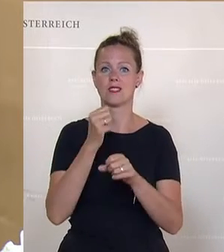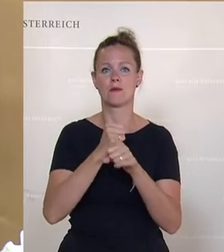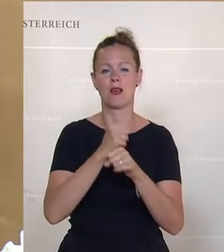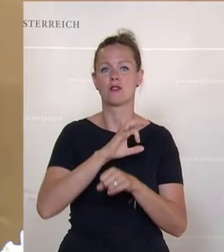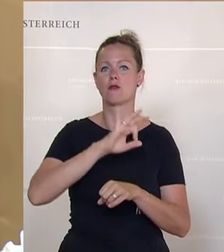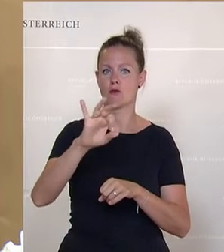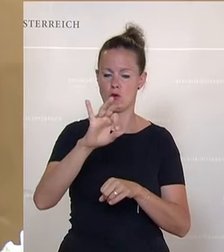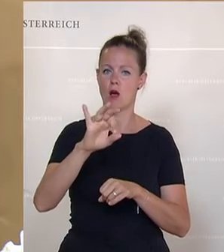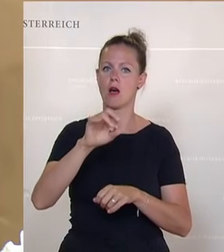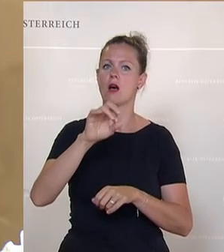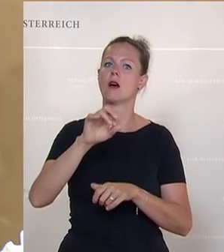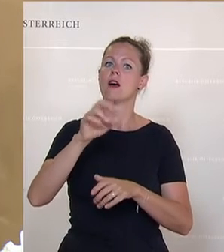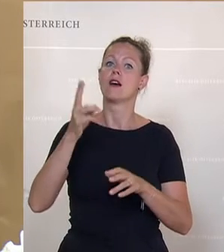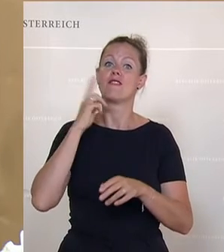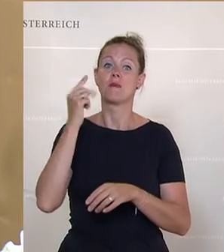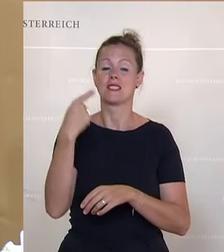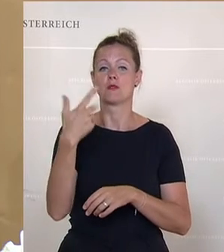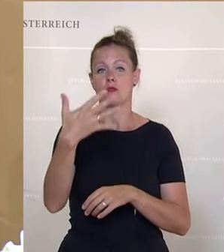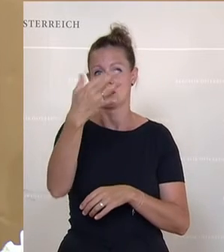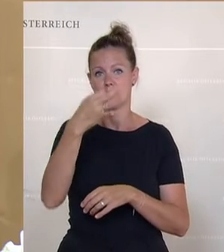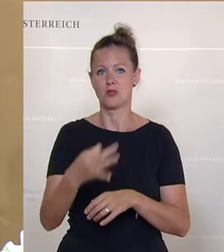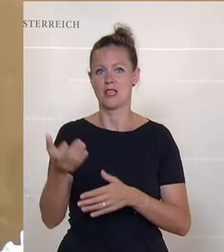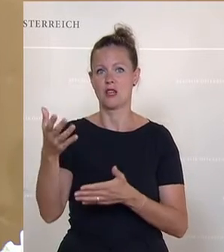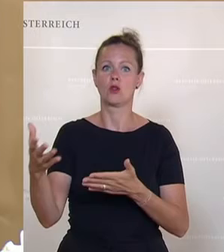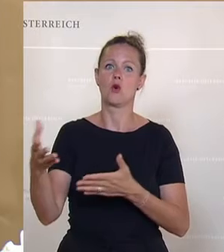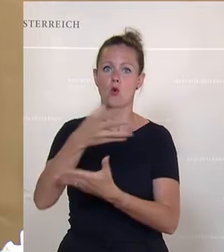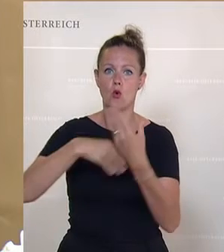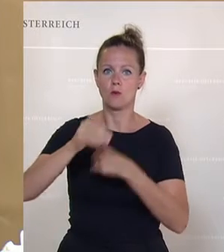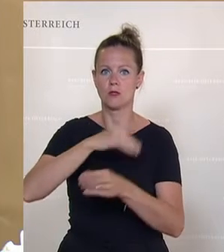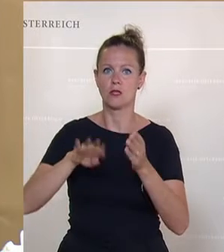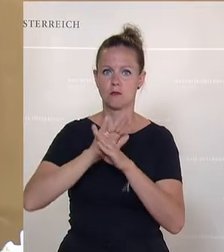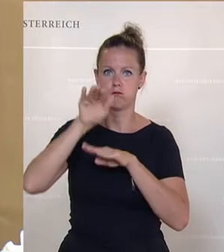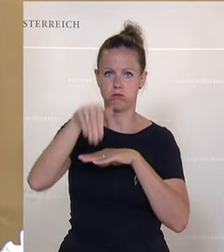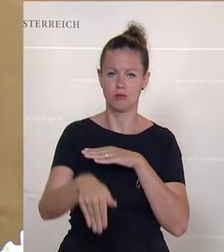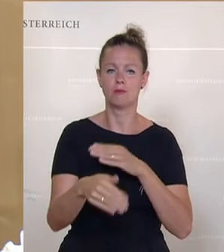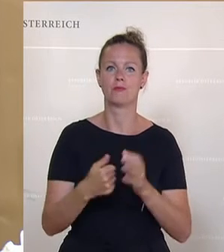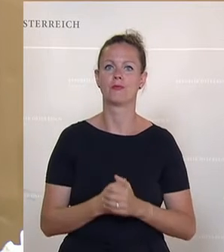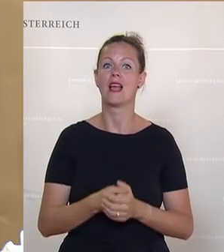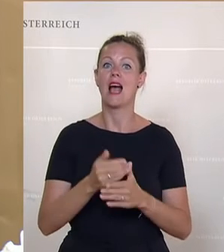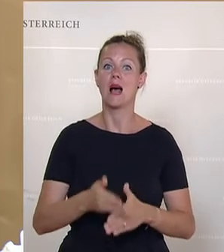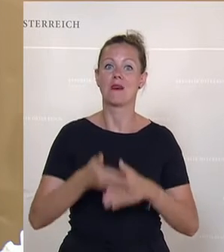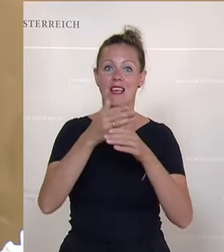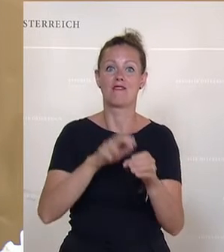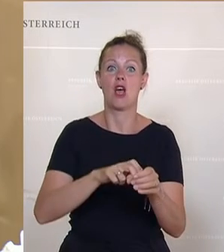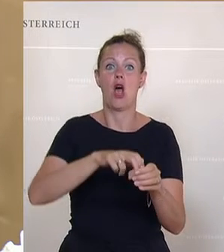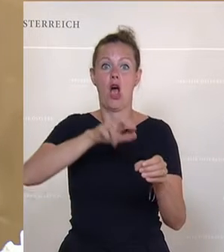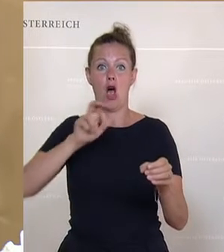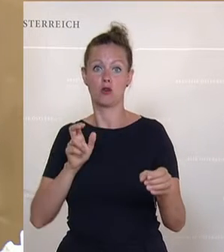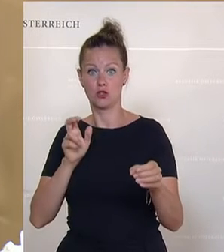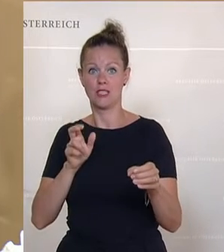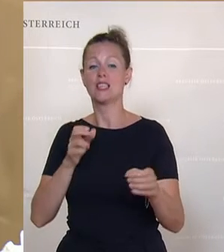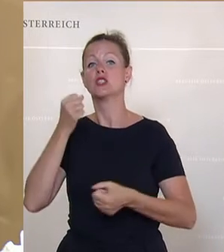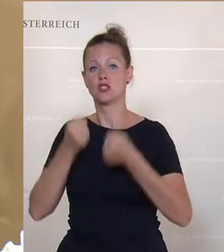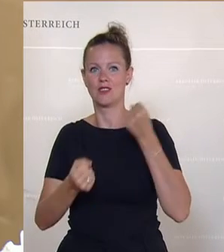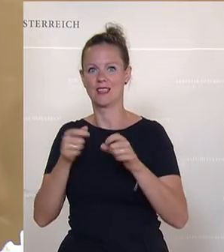Prozent Umsatzeinbruch immer noch haben. Klar ist natürlich schon auch, dass der Ausstieg aus den Hilfen genauso schwierig ist wie der Einstieg in die Hilfen.